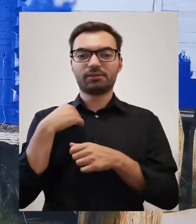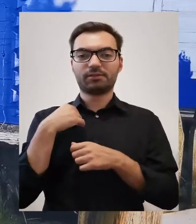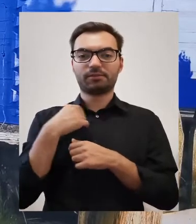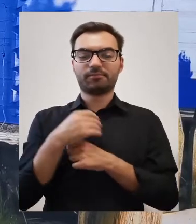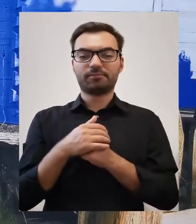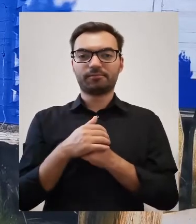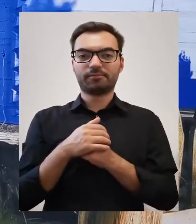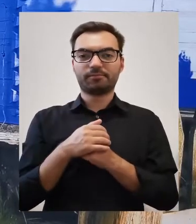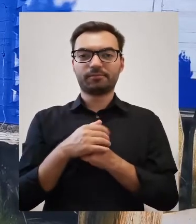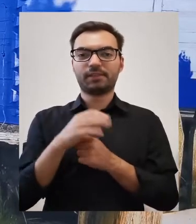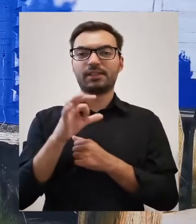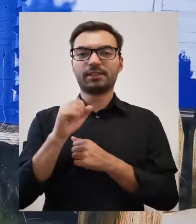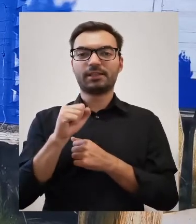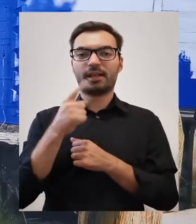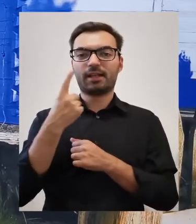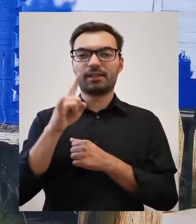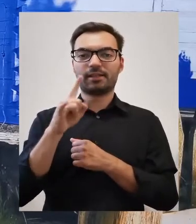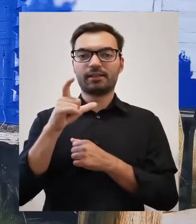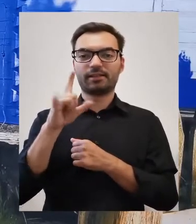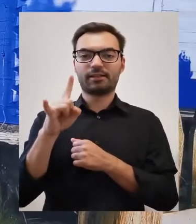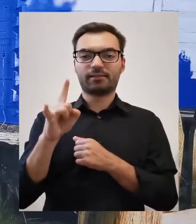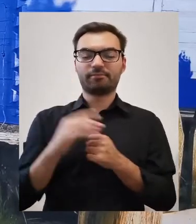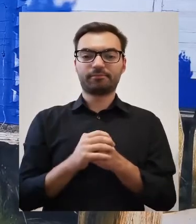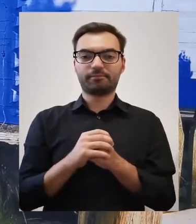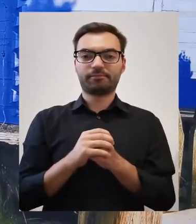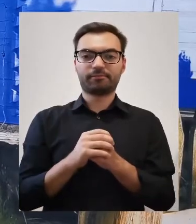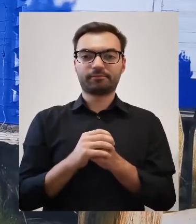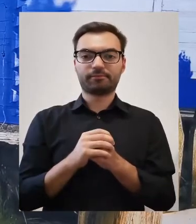Rzeczpospolitej, wcześniejszej cadycy.